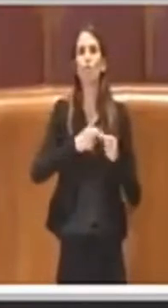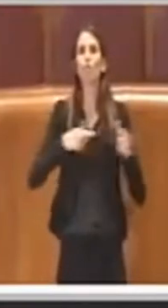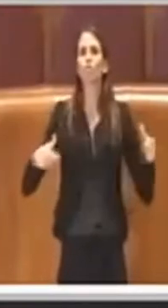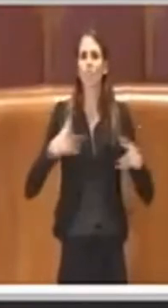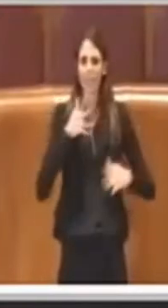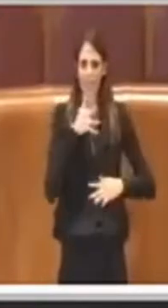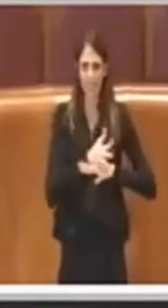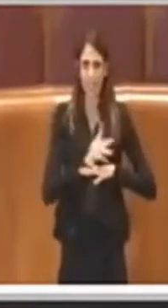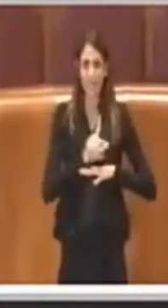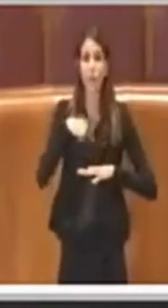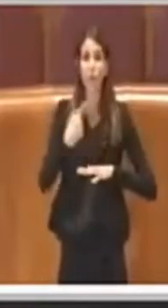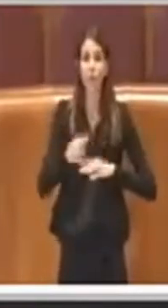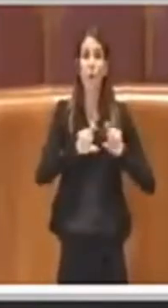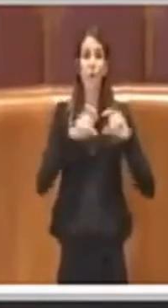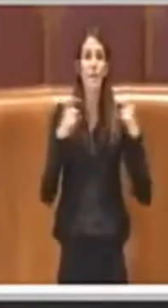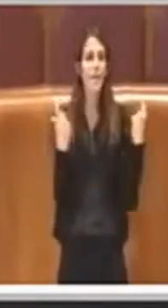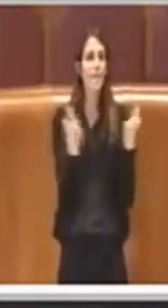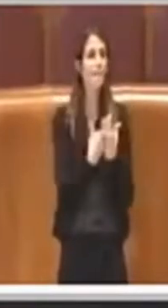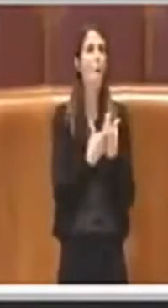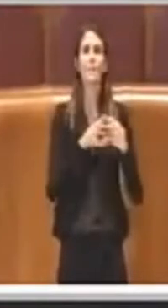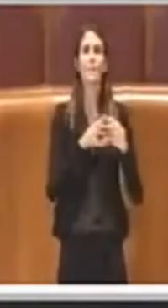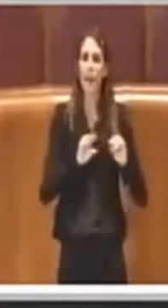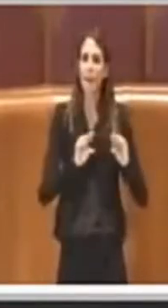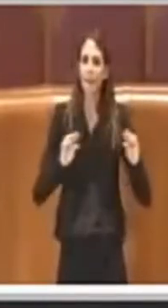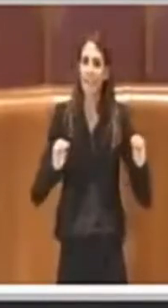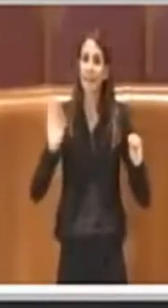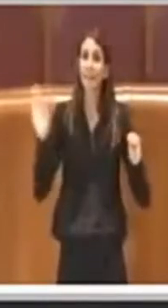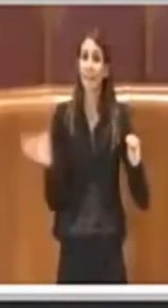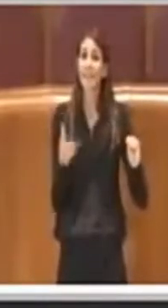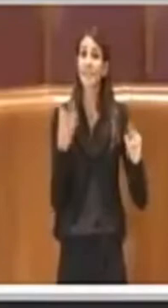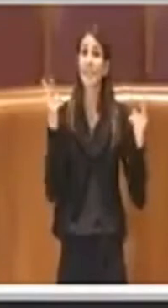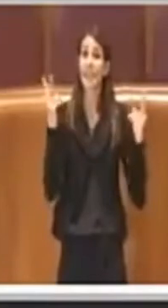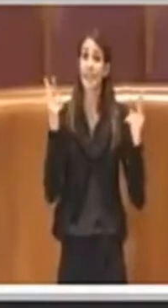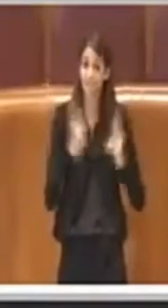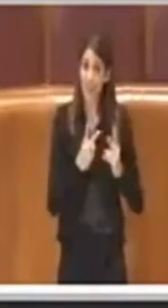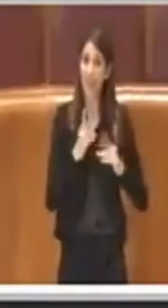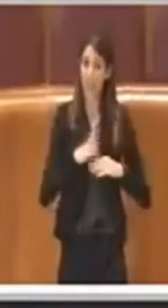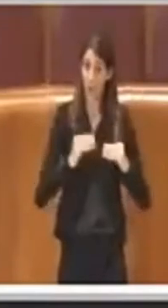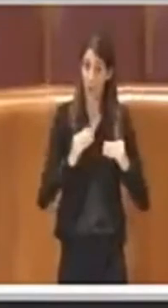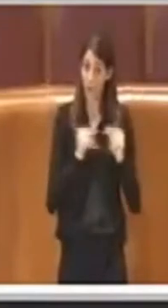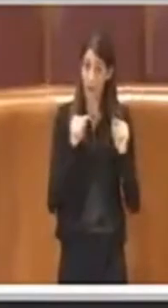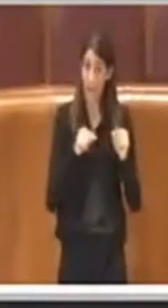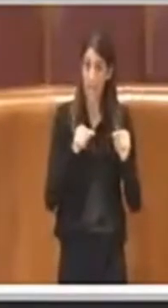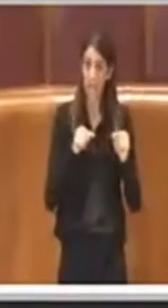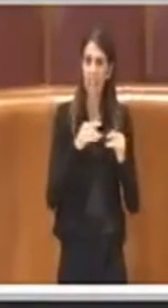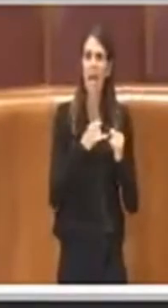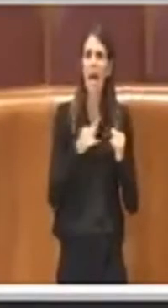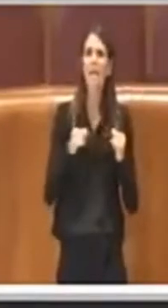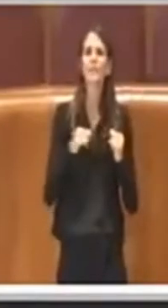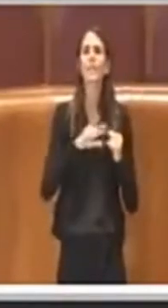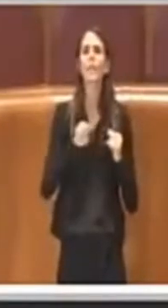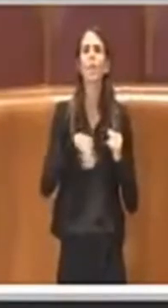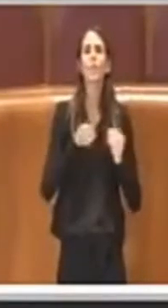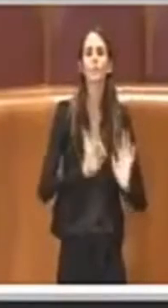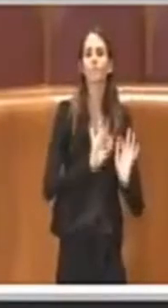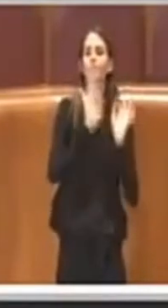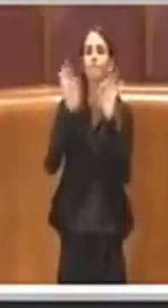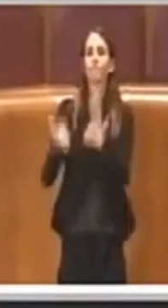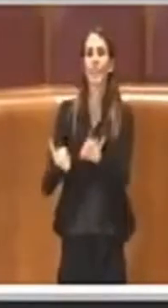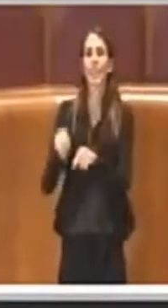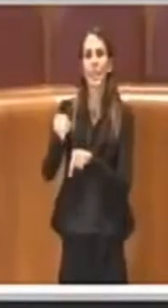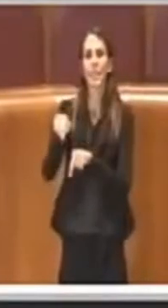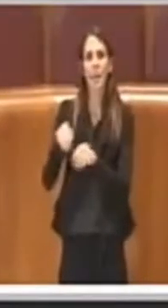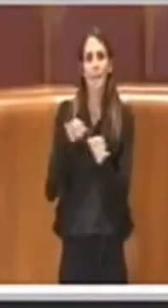gli immobili, gli appartamenti in housing, se venivano realizzati, se andavano a finire in periferia. E qualcuno ha mai controllato se